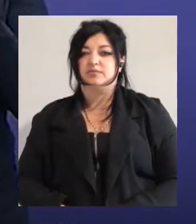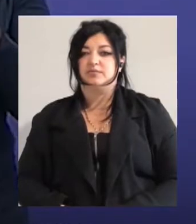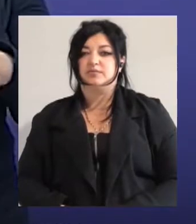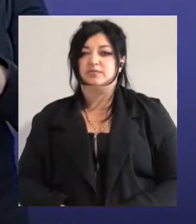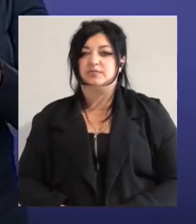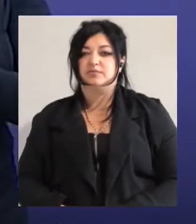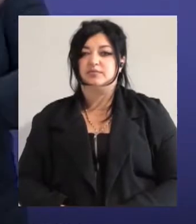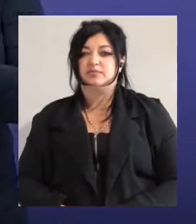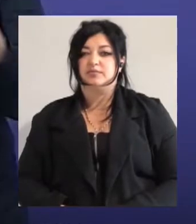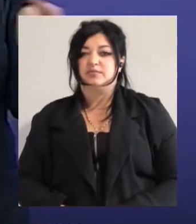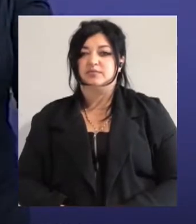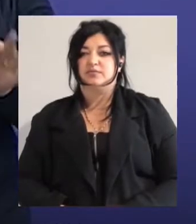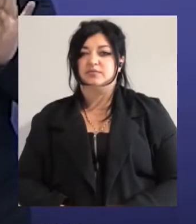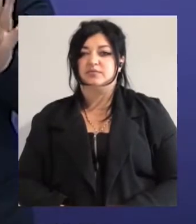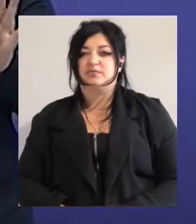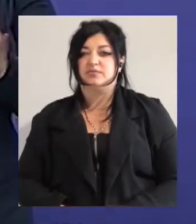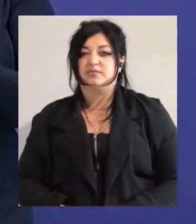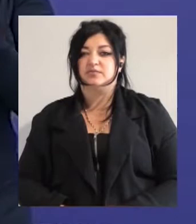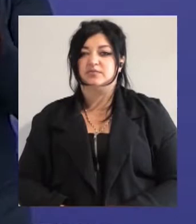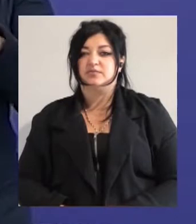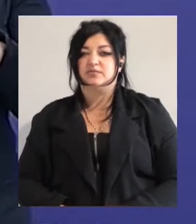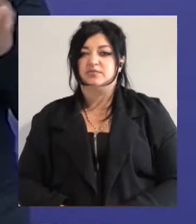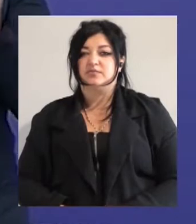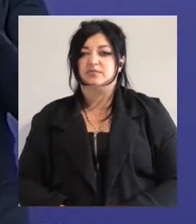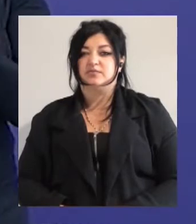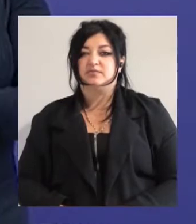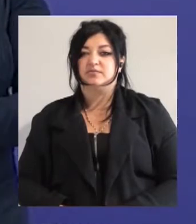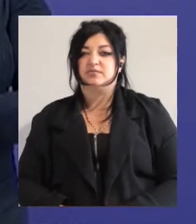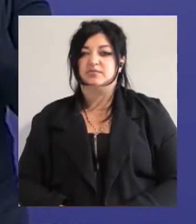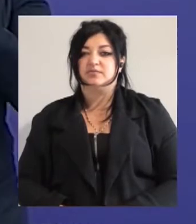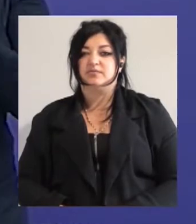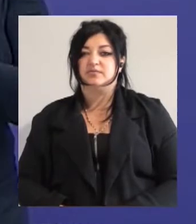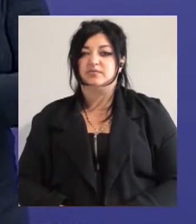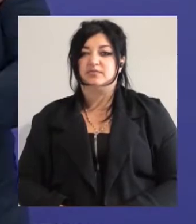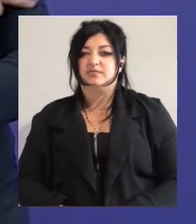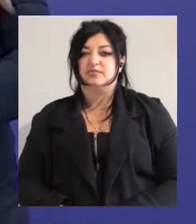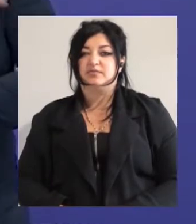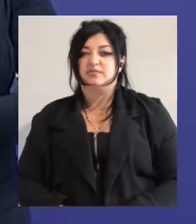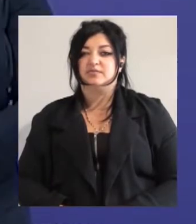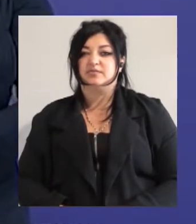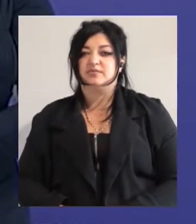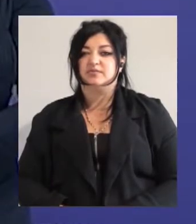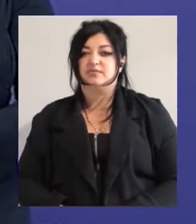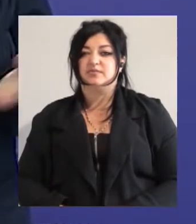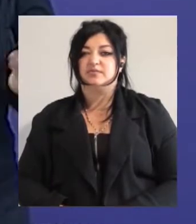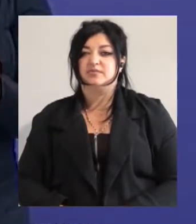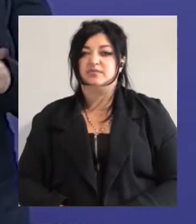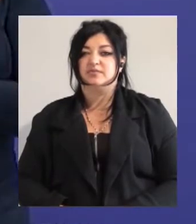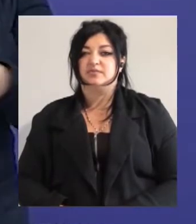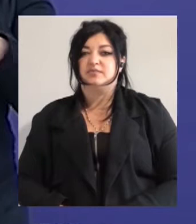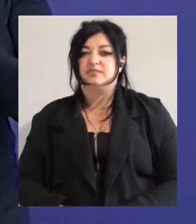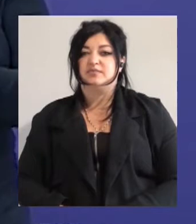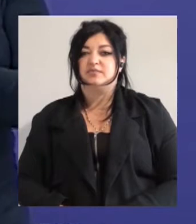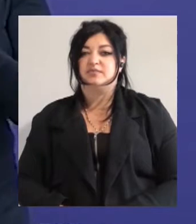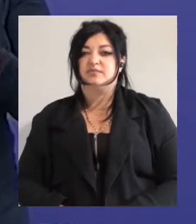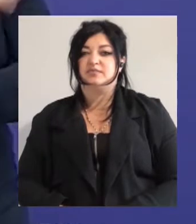були в стаціонарі. Звичайно, під ці ліжка були скорочені медичні працівники. Але яким чином вони були